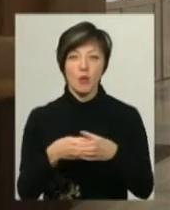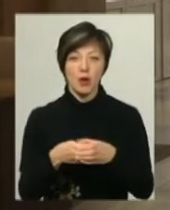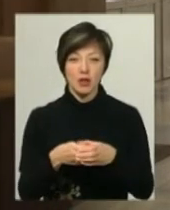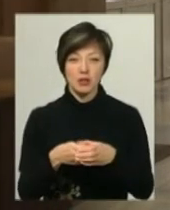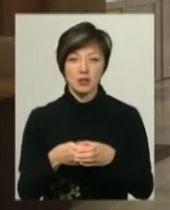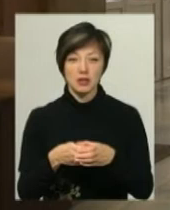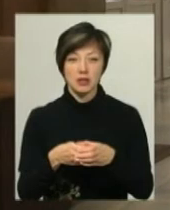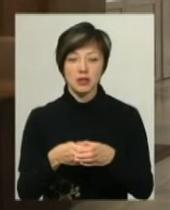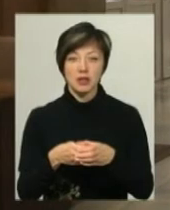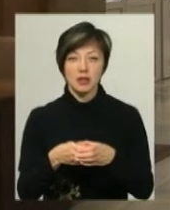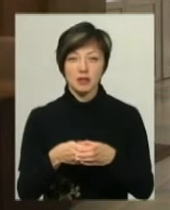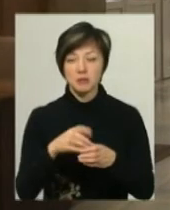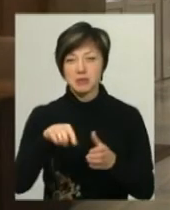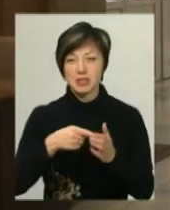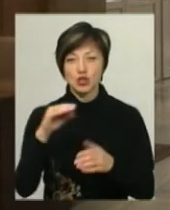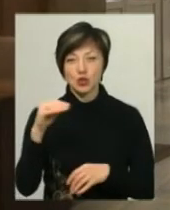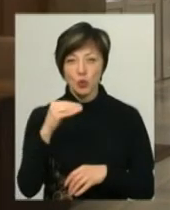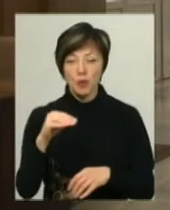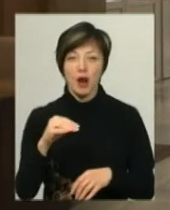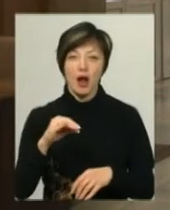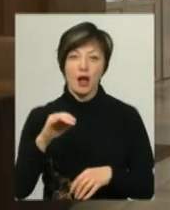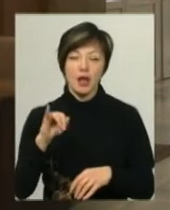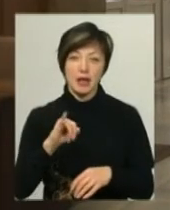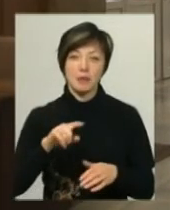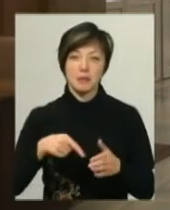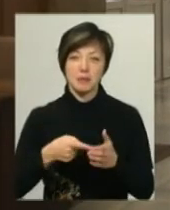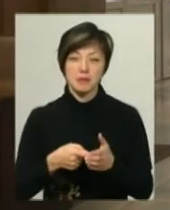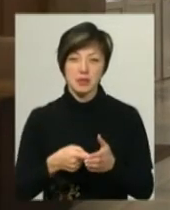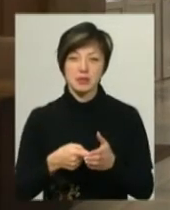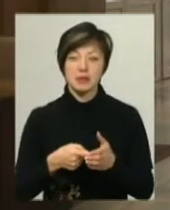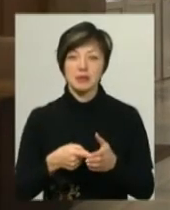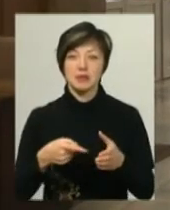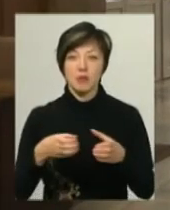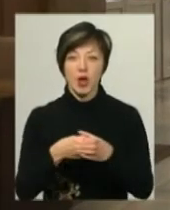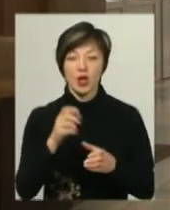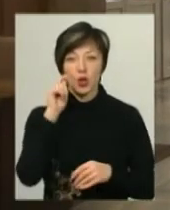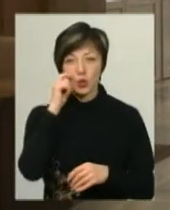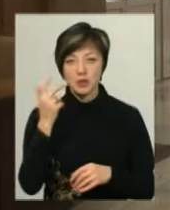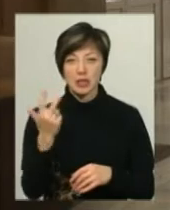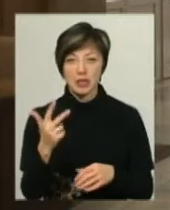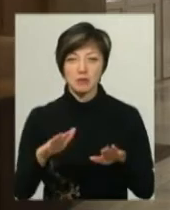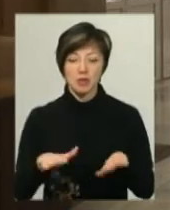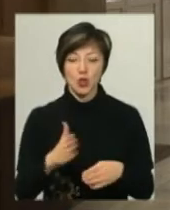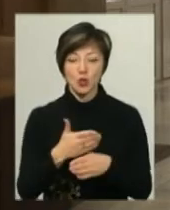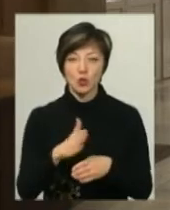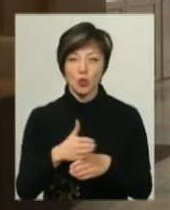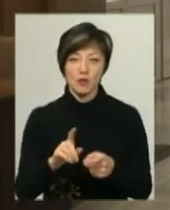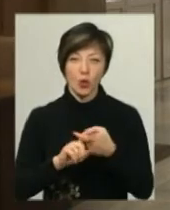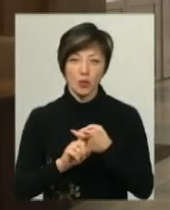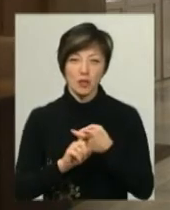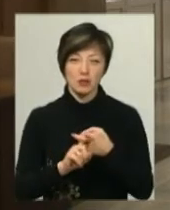«Характерник», а з міста Луцьк отримала третє місце з дозованого контакту